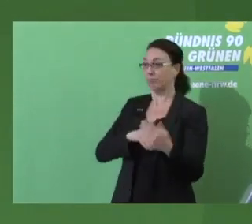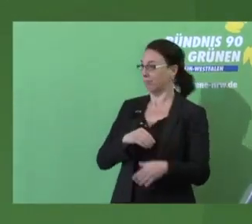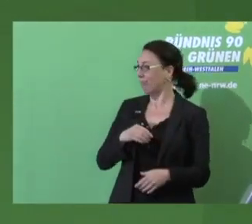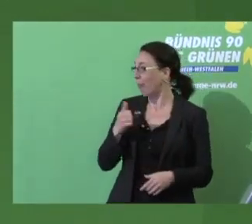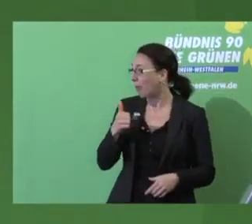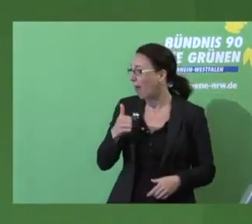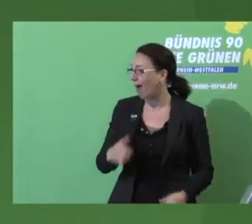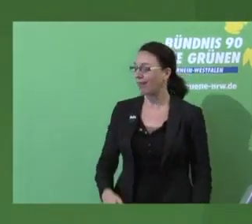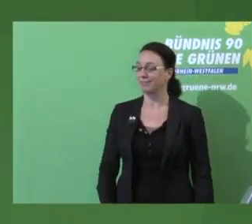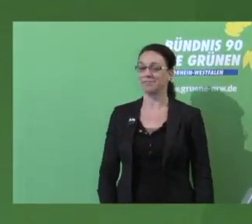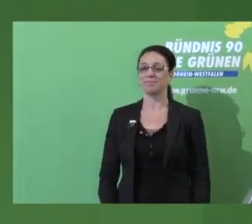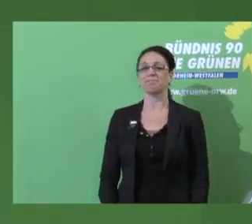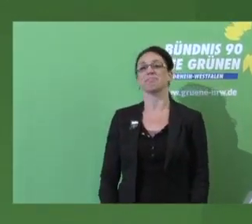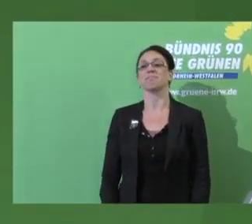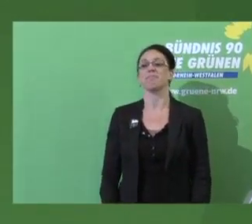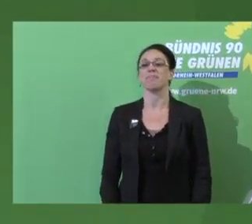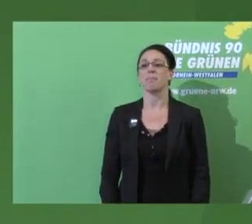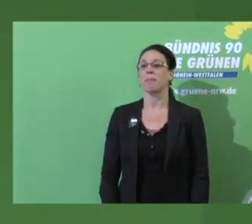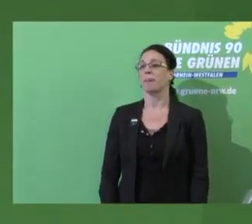Ich will nicht zu euphorisch werden.